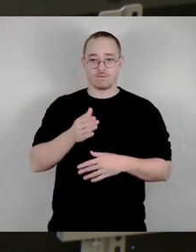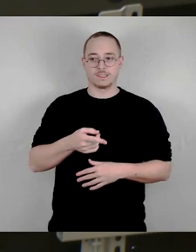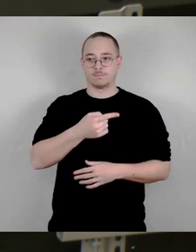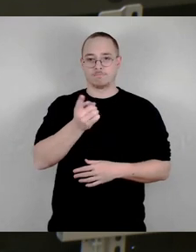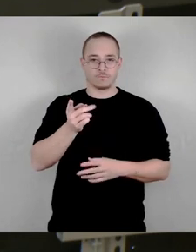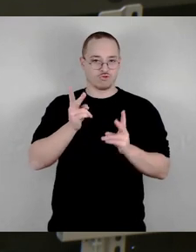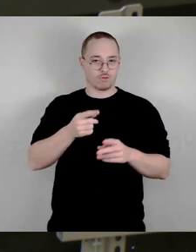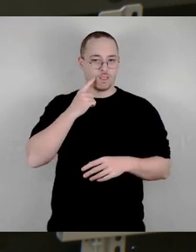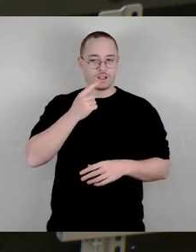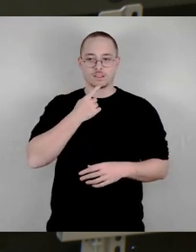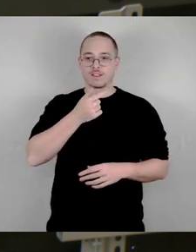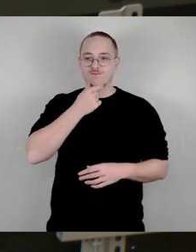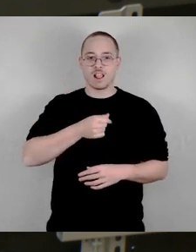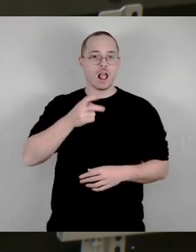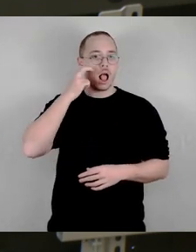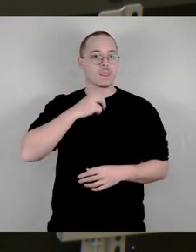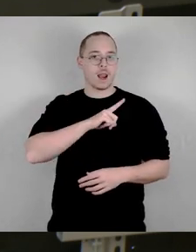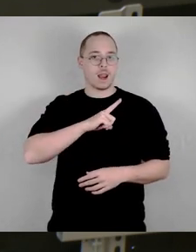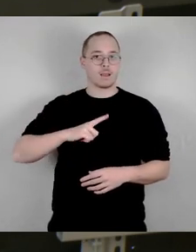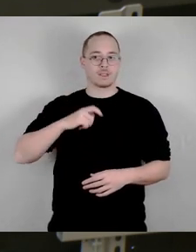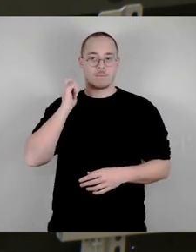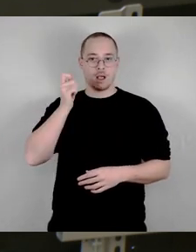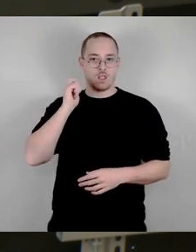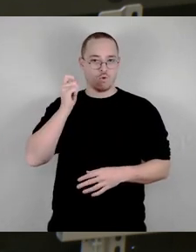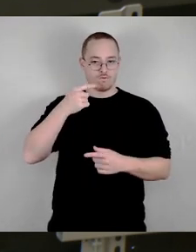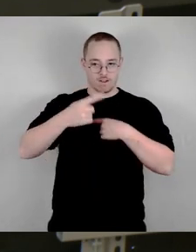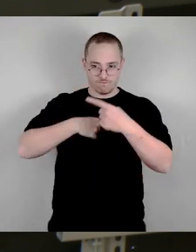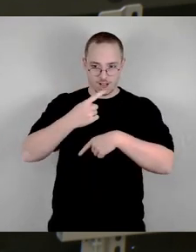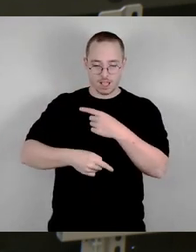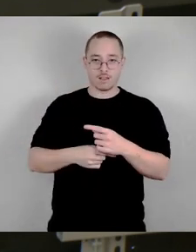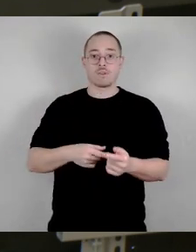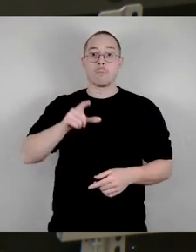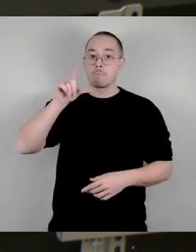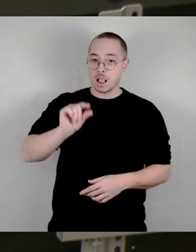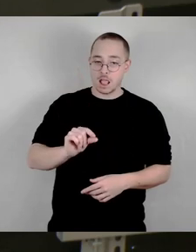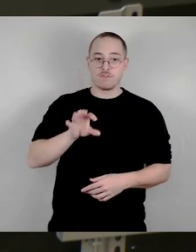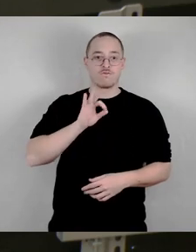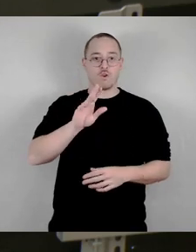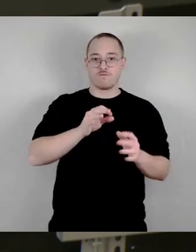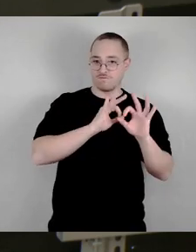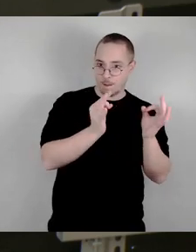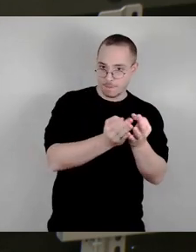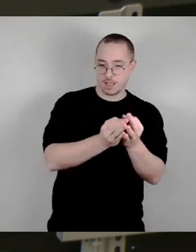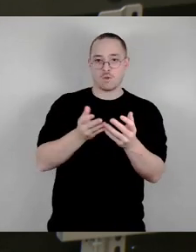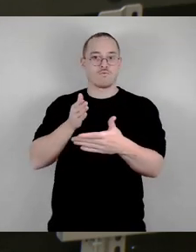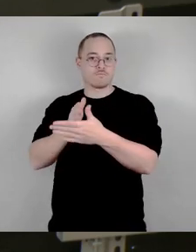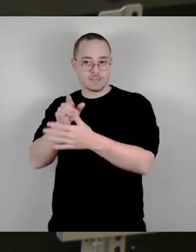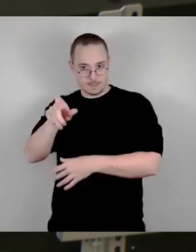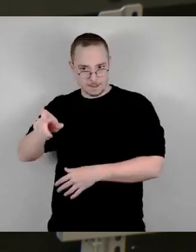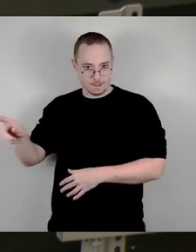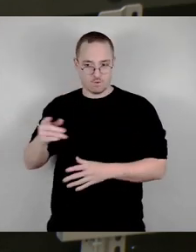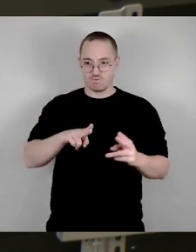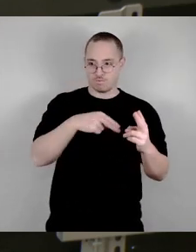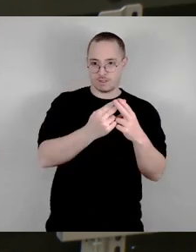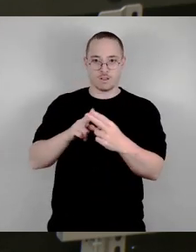preisgünstigen Wohnraum, familienfreundlich und behindertengerechte Wohnungen. Das heißt, preisgünstig und sozial gemischt.